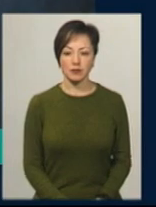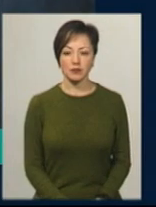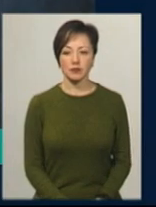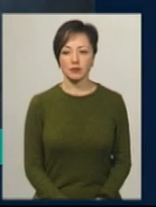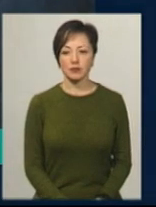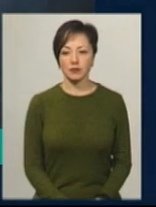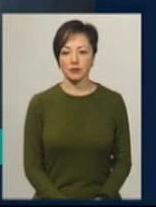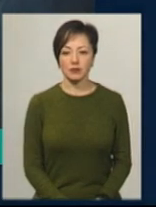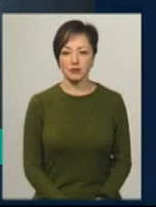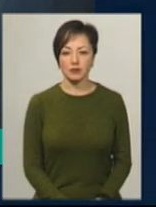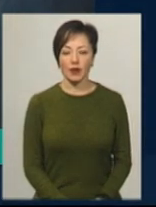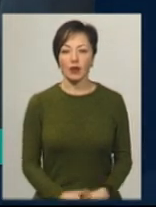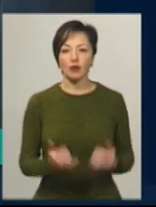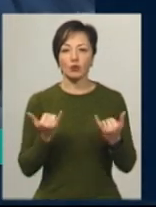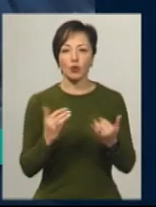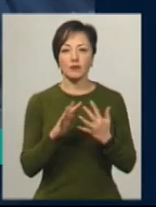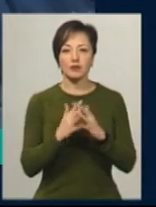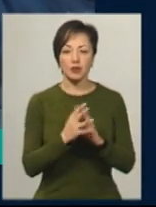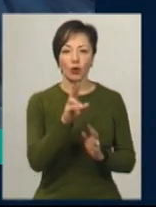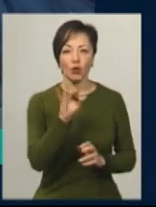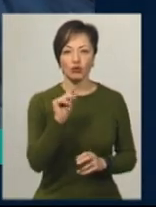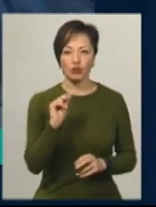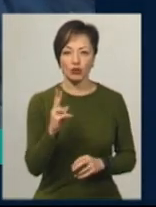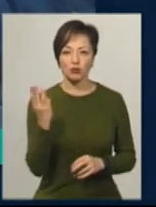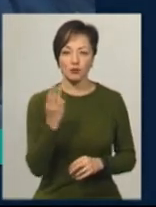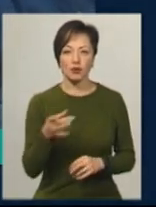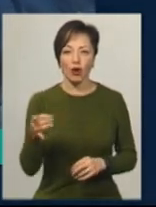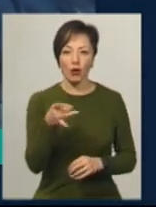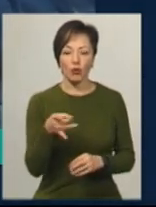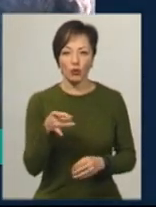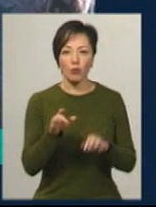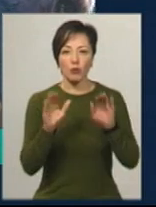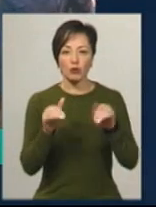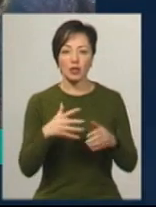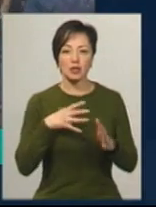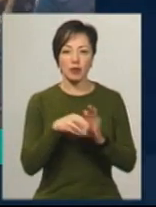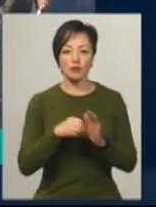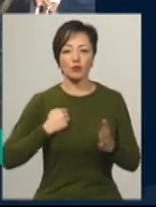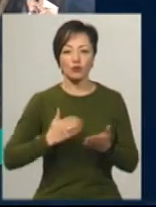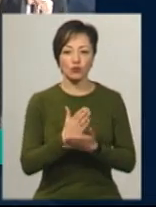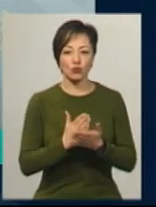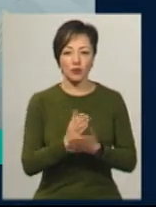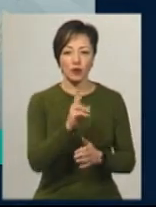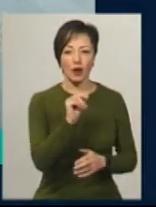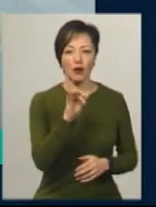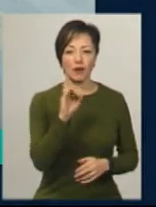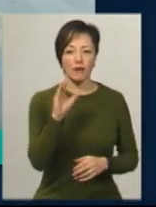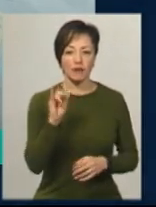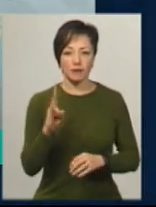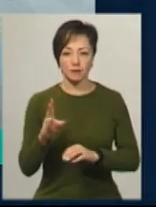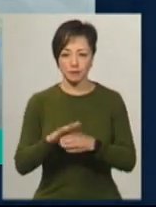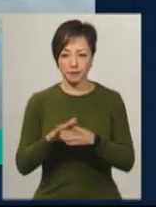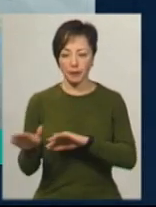Музика Сьогодні у селі Корчик Шепетівського району попрощались із загиблим військовослужбовцем Віталієм Караваном. На